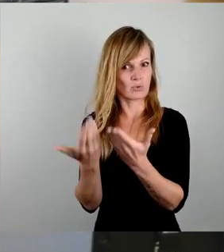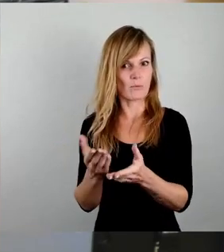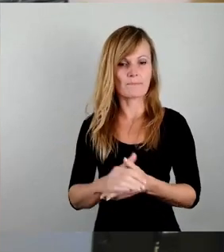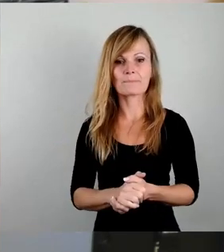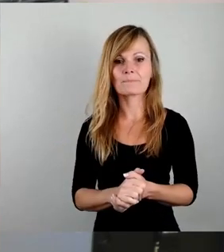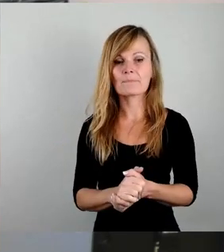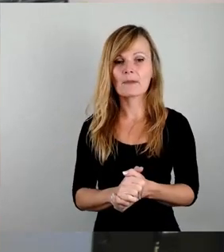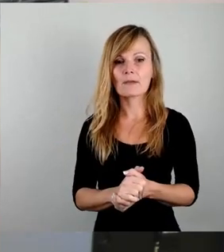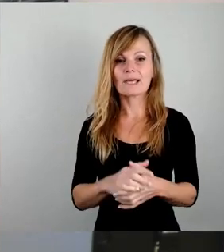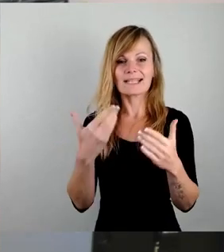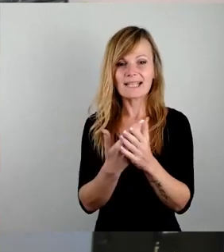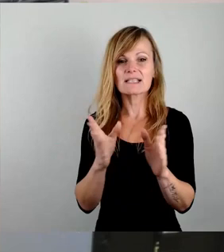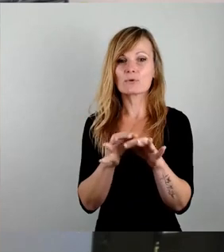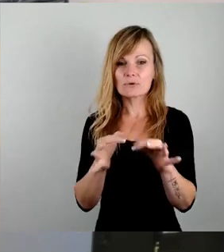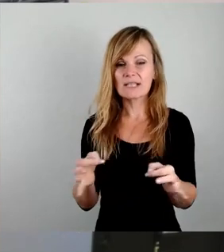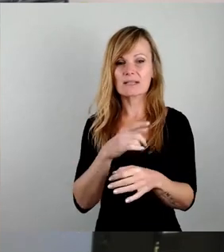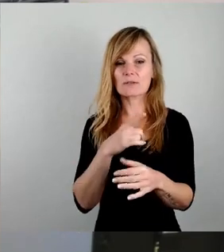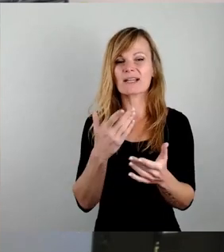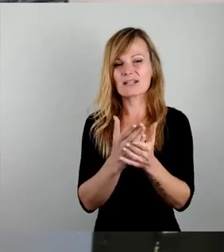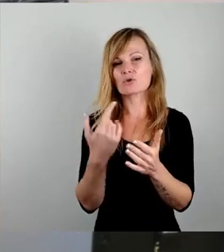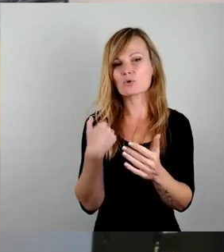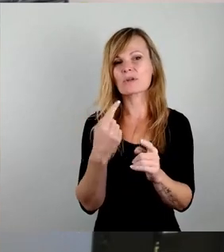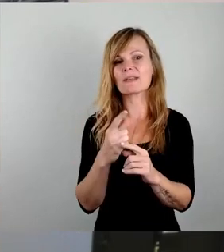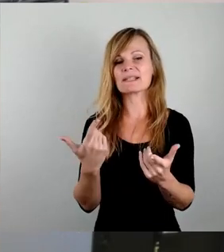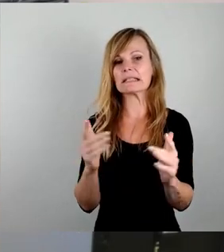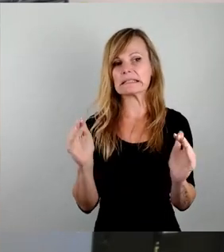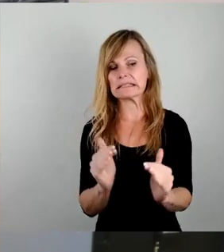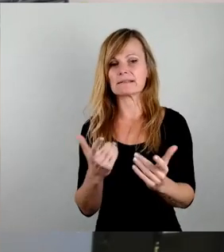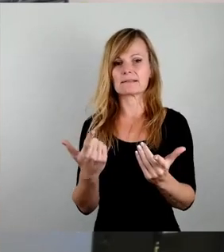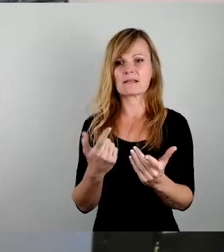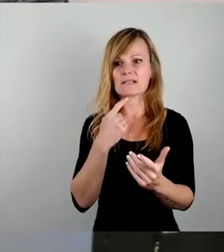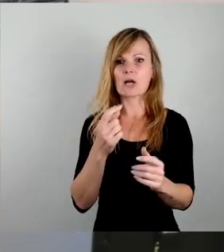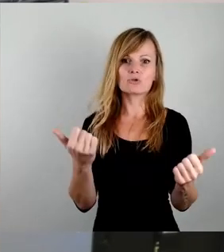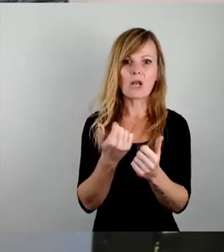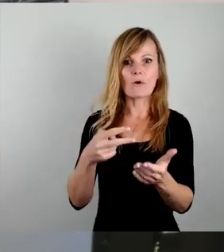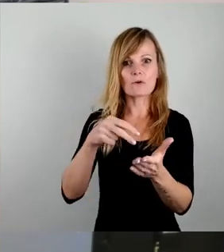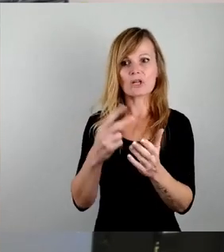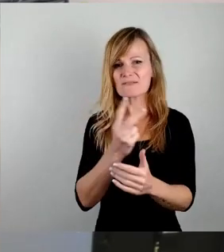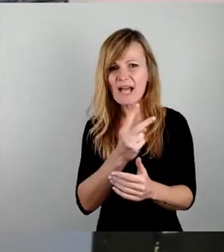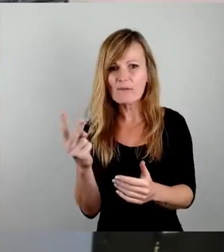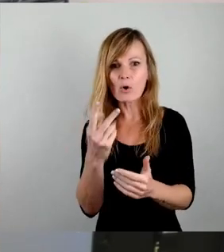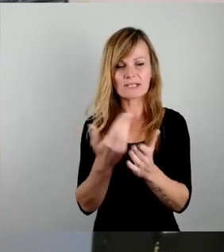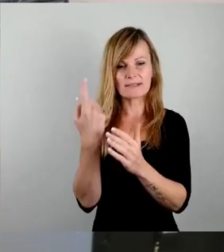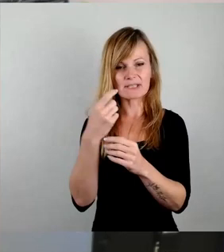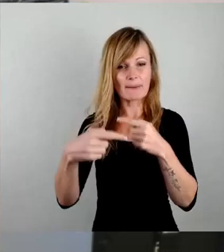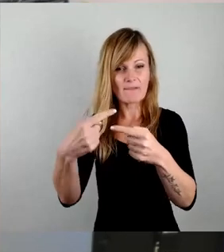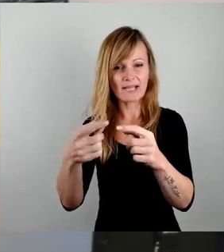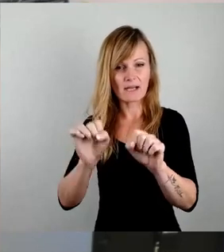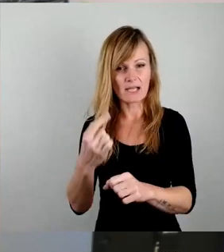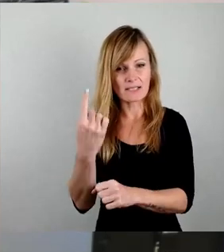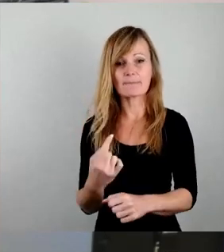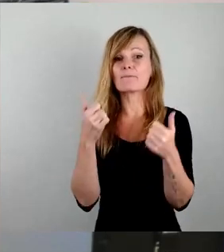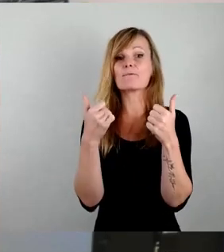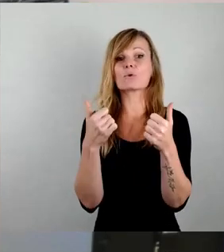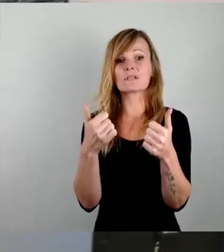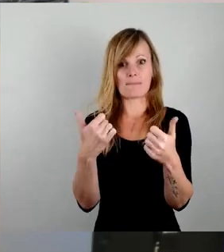Das funktioniert zu lange, aber wir haben uns im Prinzip schon einen Dämpfer bekommen, wir haben ja gedacht, toll aufgestellt, die können 14 Tage den Betrieb fortsetzen, das ist wunderbar. Nee, als